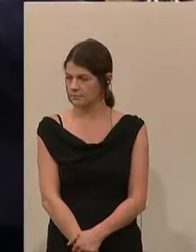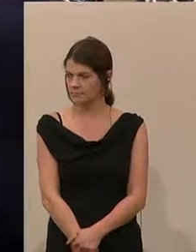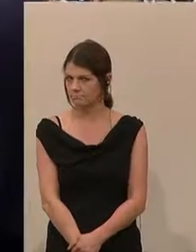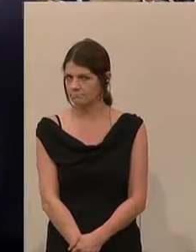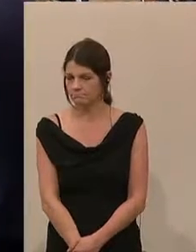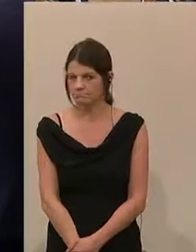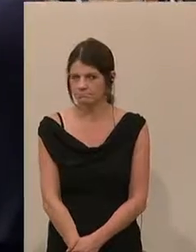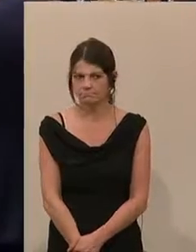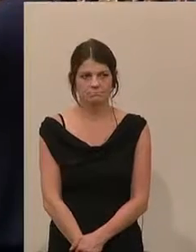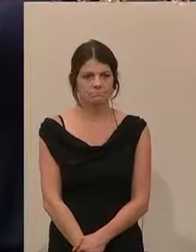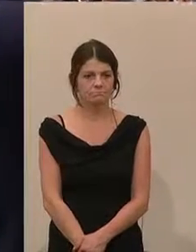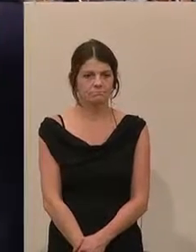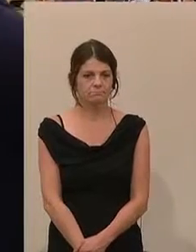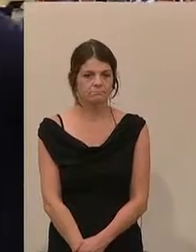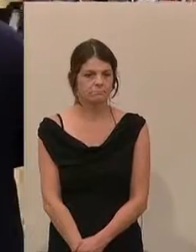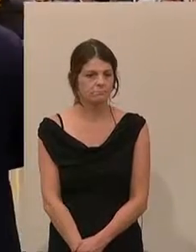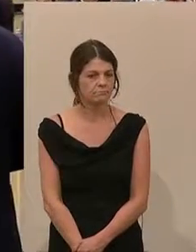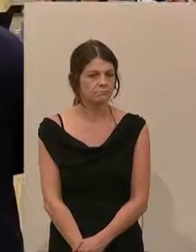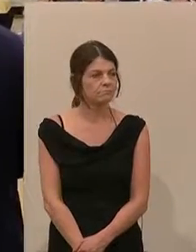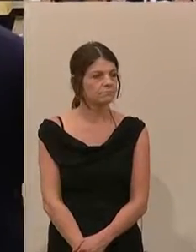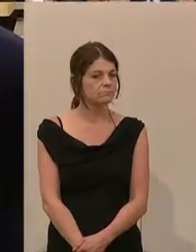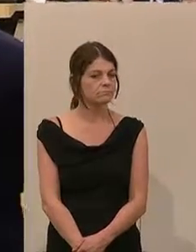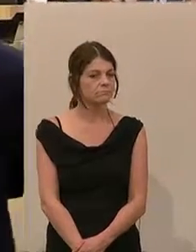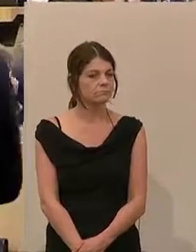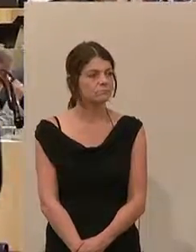Sagt Wolfgang Klinger, ein Oberösterreicher aus Karlsbolzhofen.